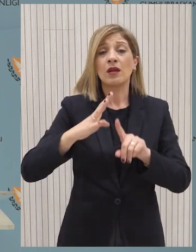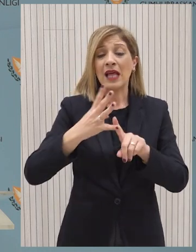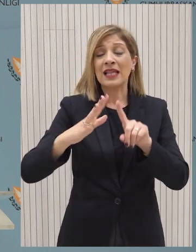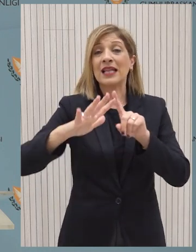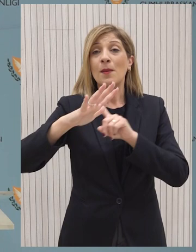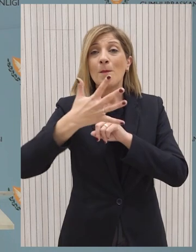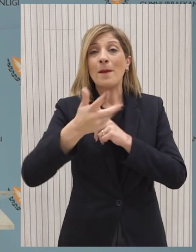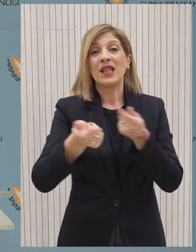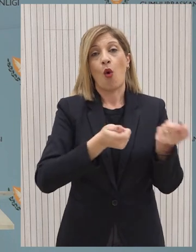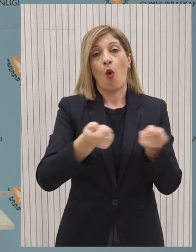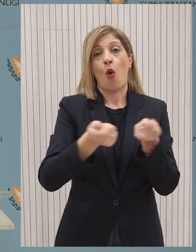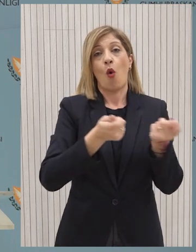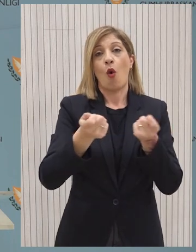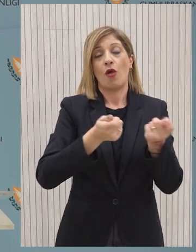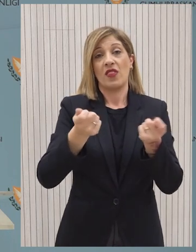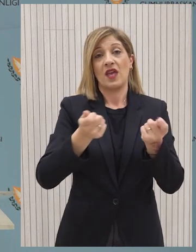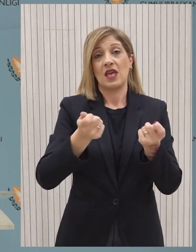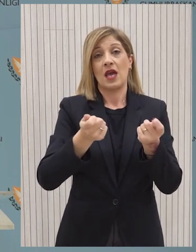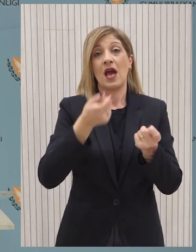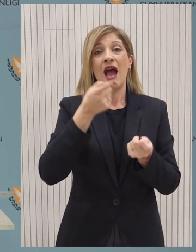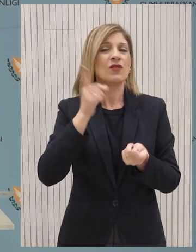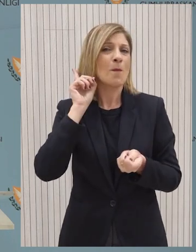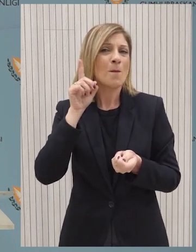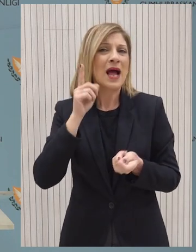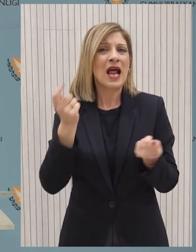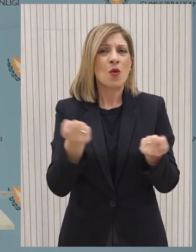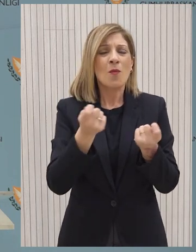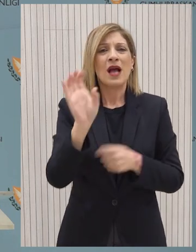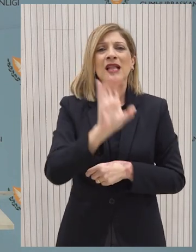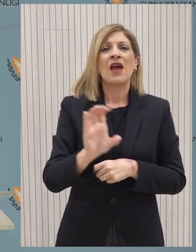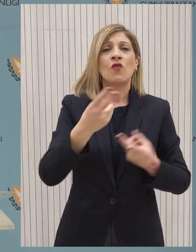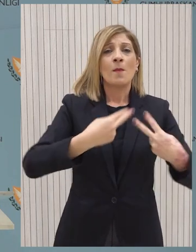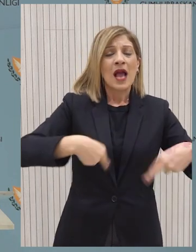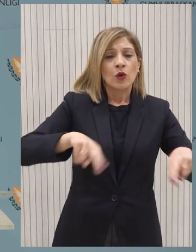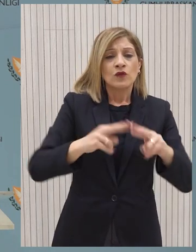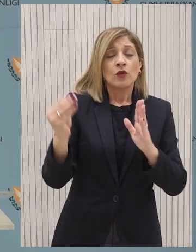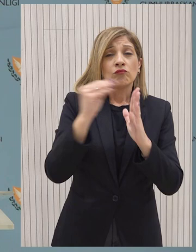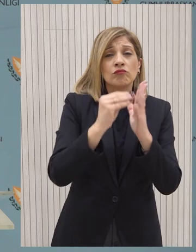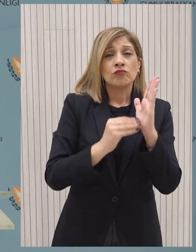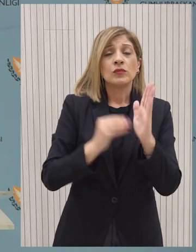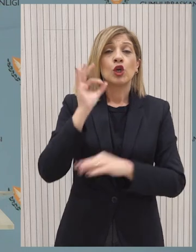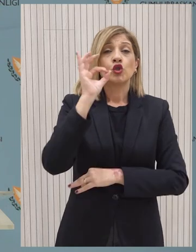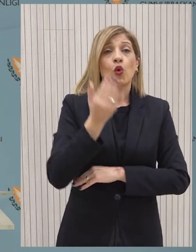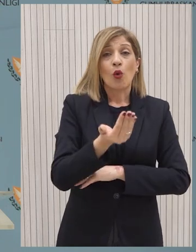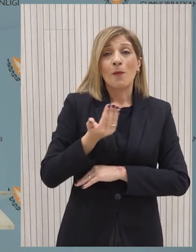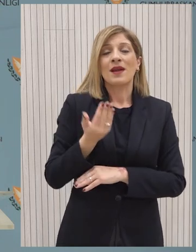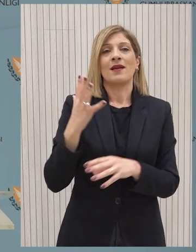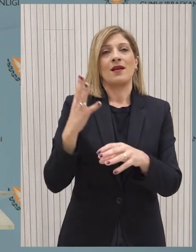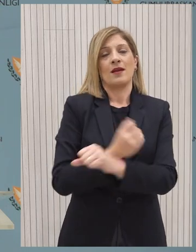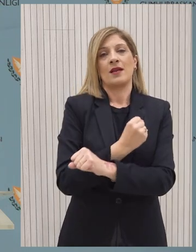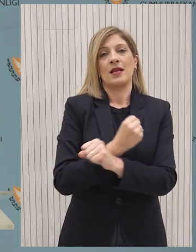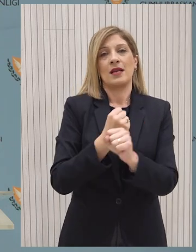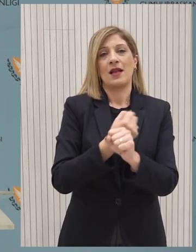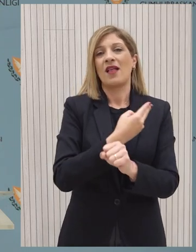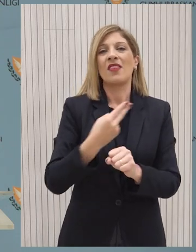οδηγίας κατά της νομιμοποίησης εσόδων από παράνομες δραστηριότητες του Ευρωπαϊκού Συμβουλίου, στόχο έχει την πρόληψη και καταπολέμηση της